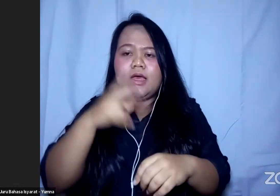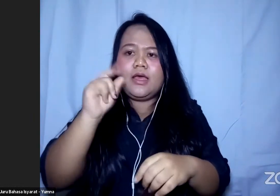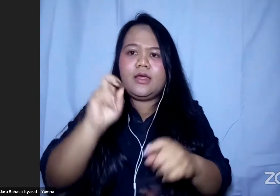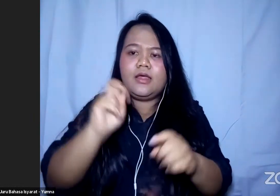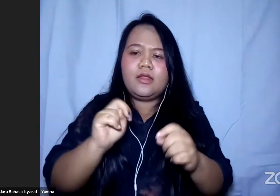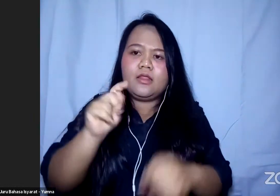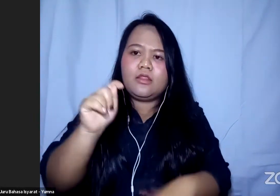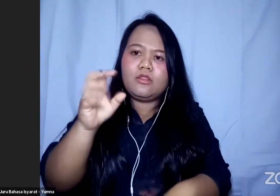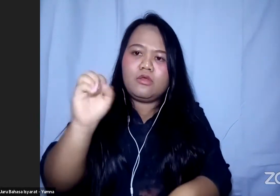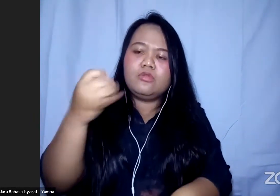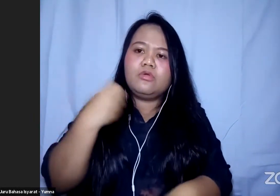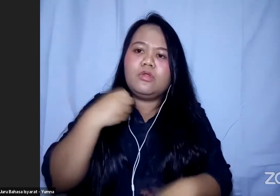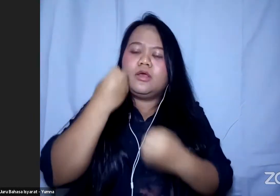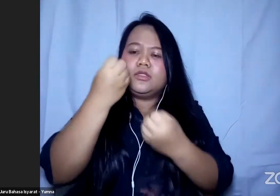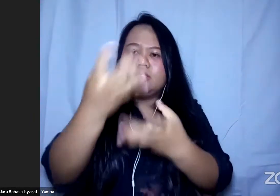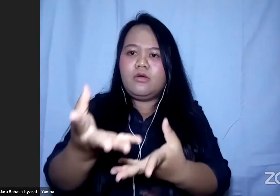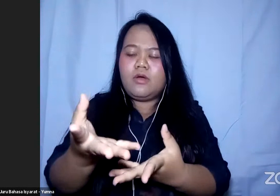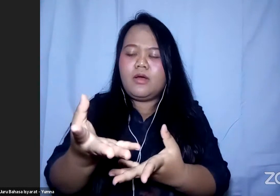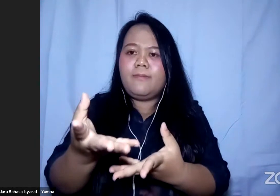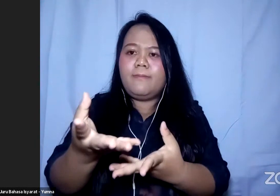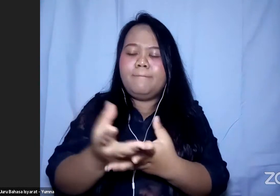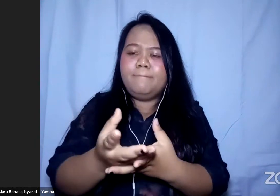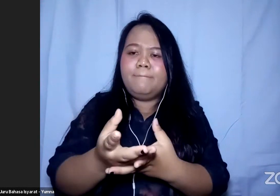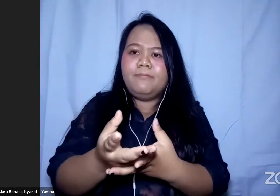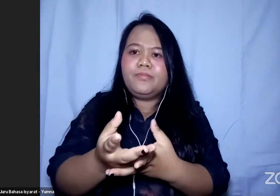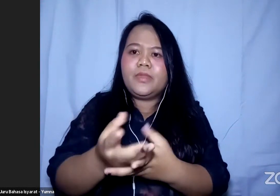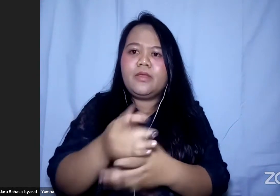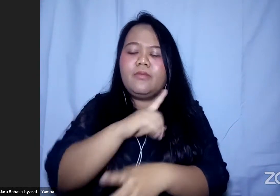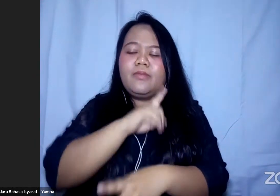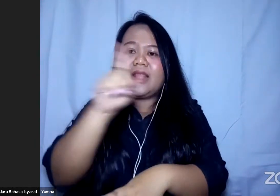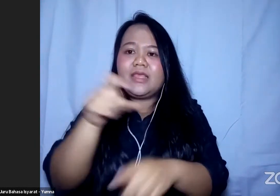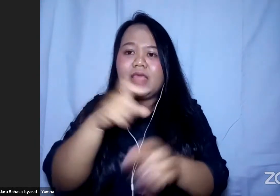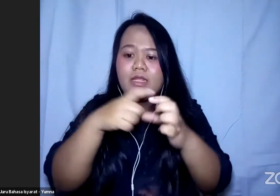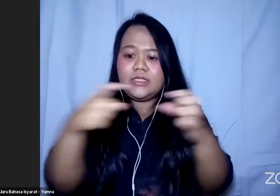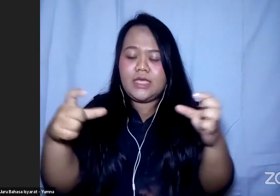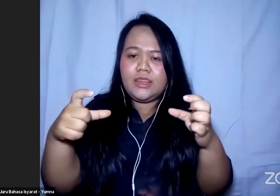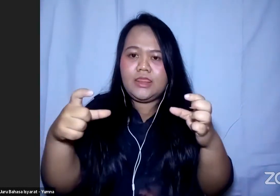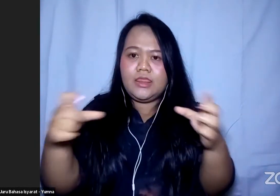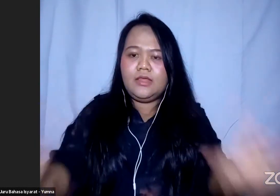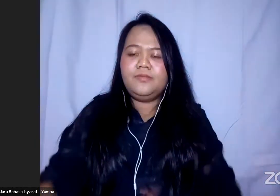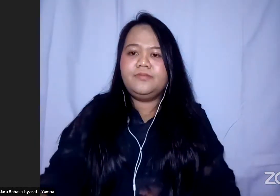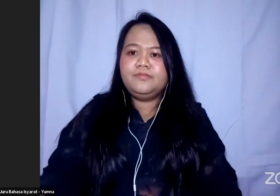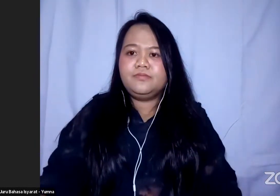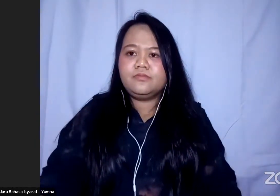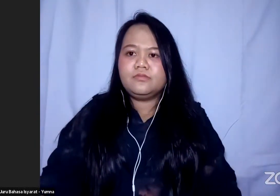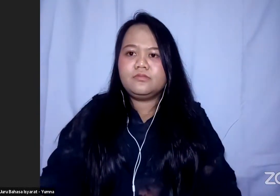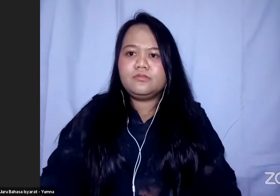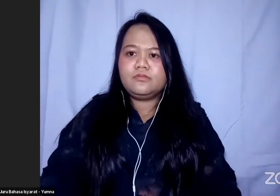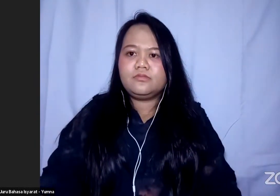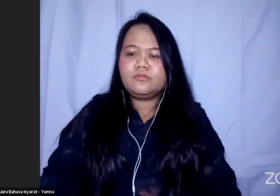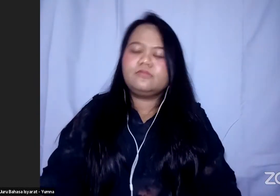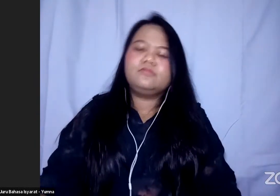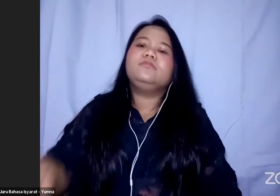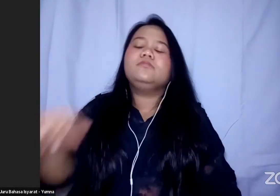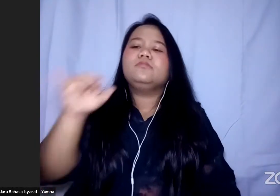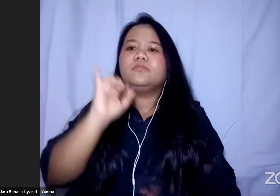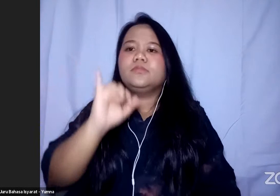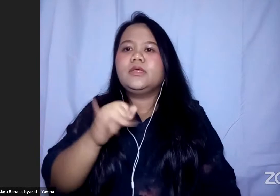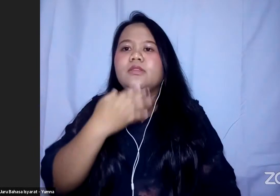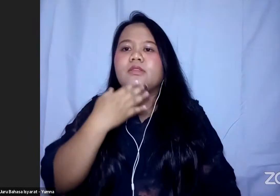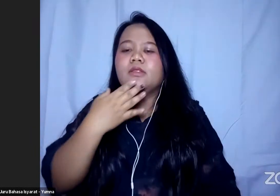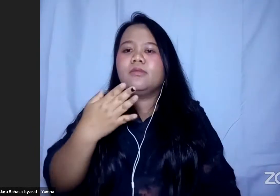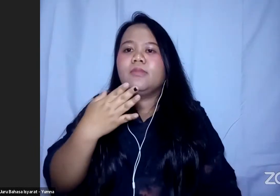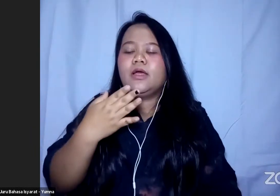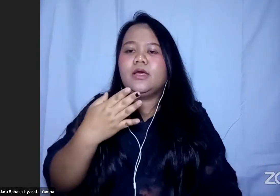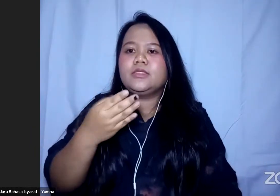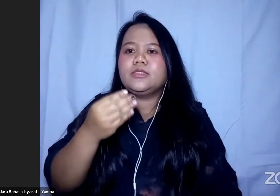Pak Rinto sepertinya sudah menjawab Pertanyaan yang ada di chat Baik Mbak Terima kasih Mbak Atas